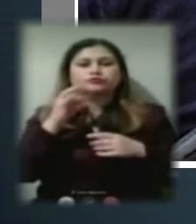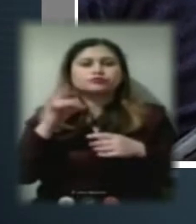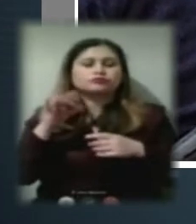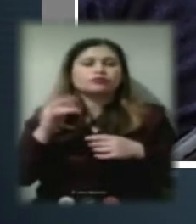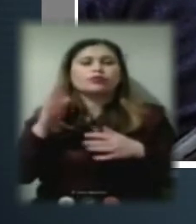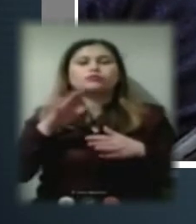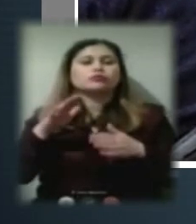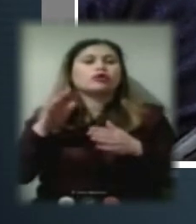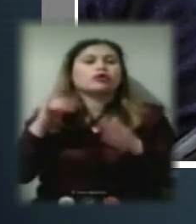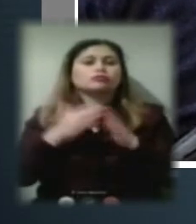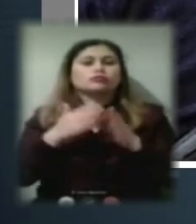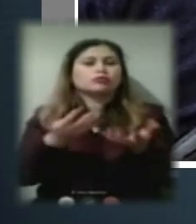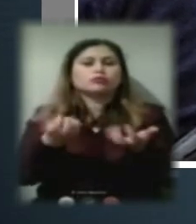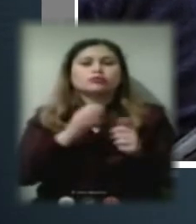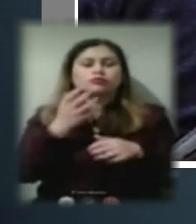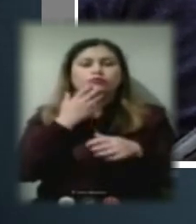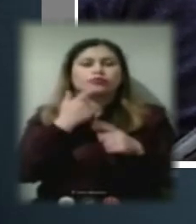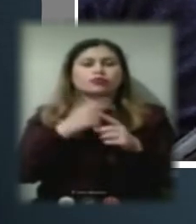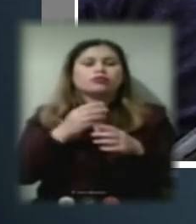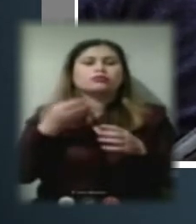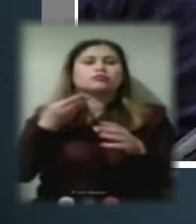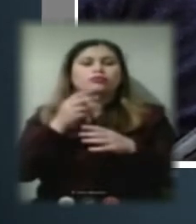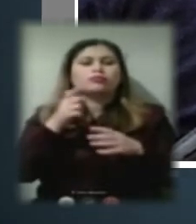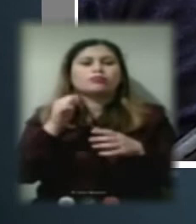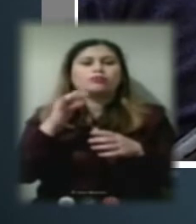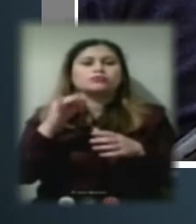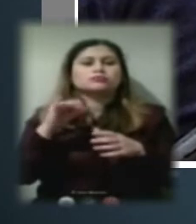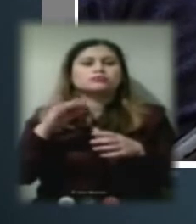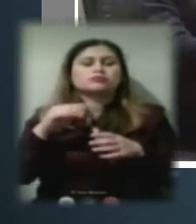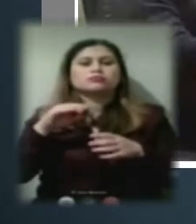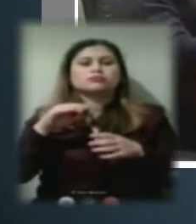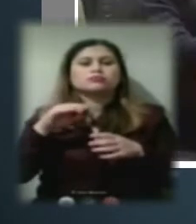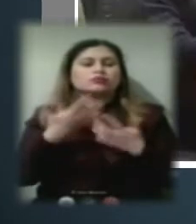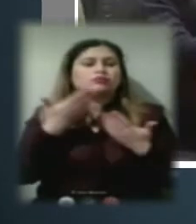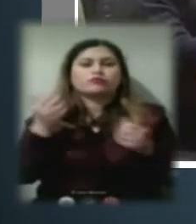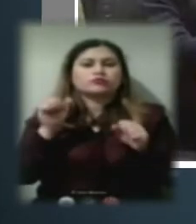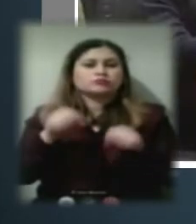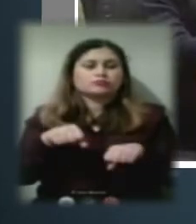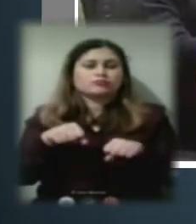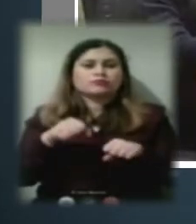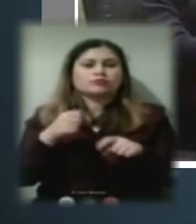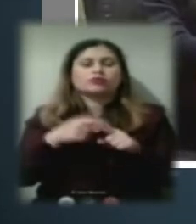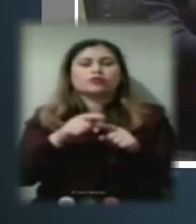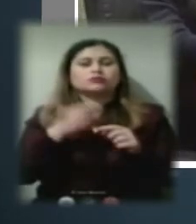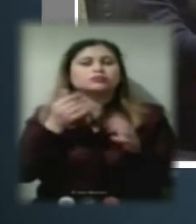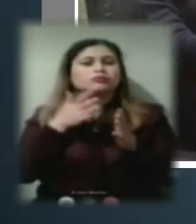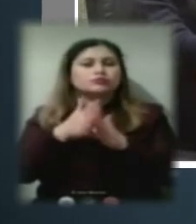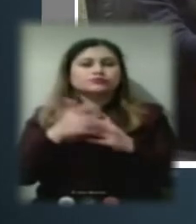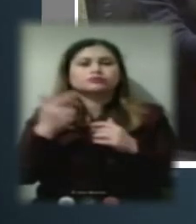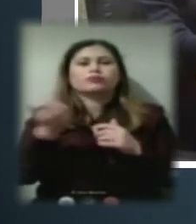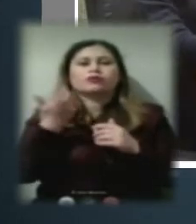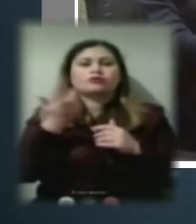приймають, погасити ТЕЦ – це неможливо. Мало того, затрати, витрати газу, який